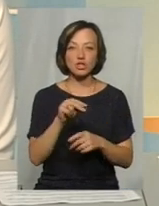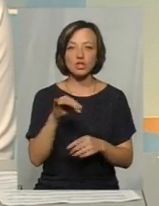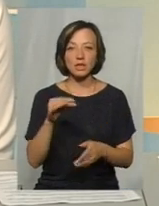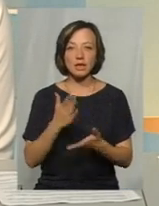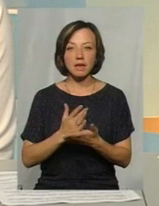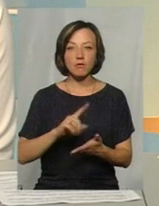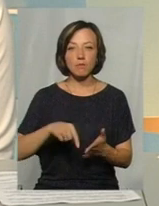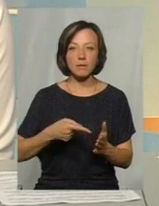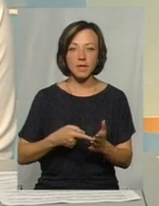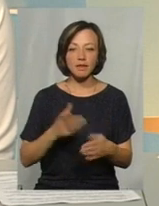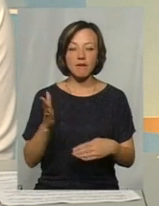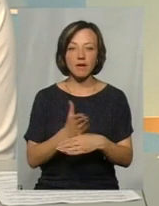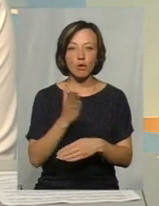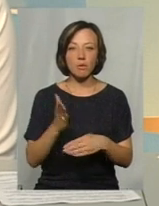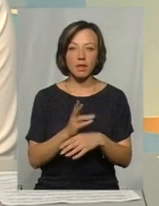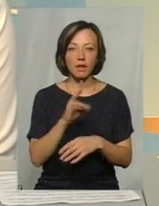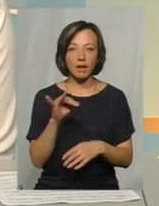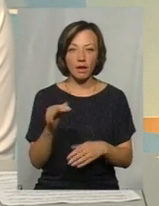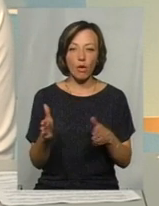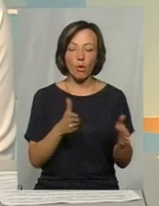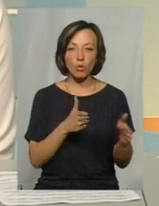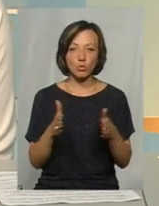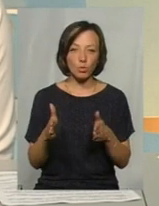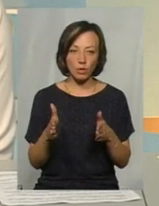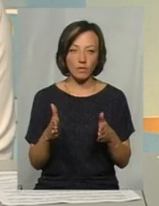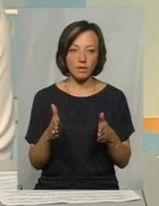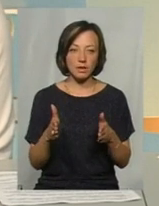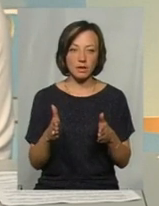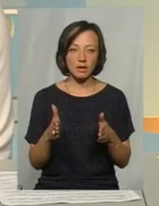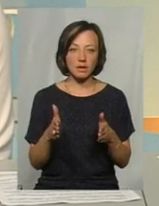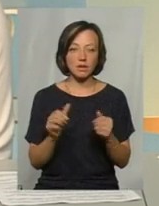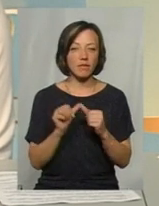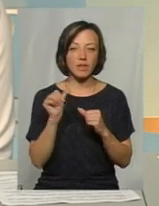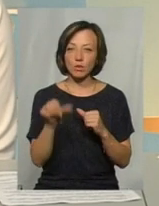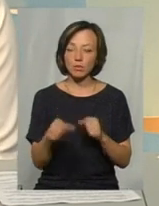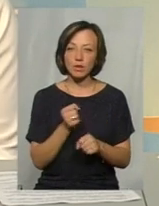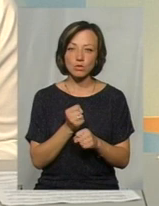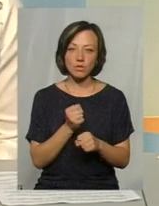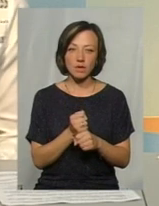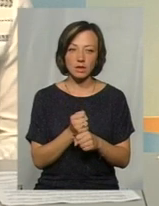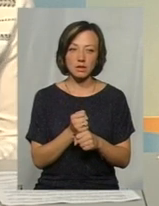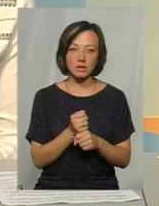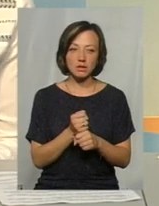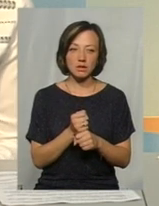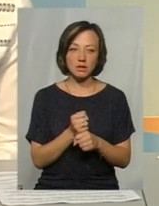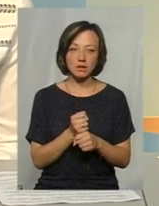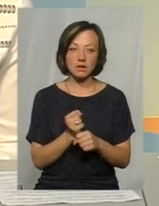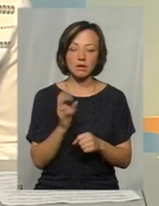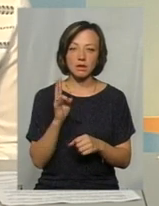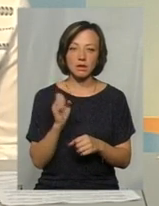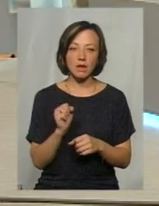нас в місті є виробники, які готові виключно працювати на